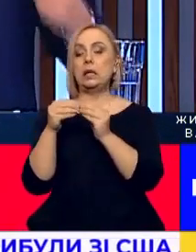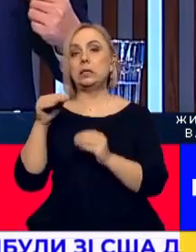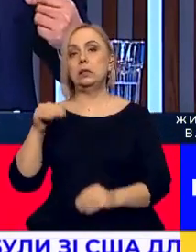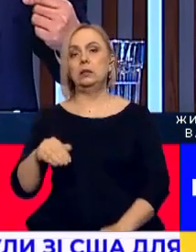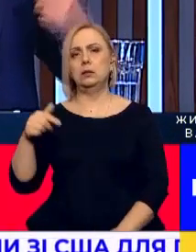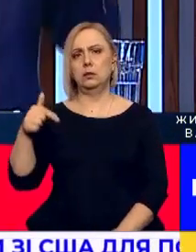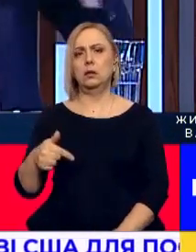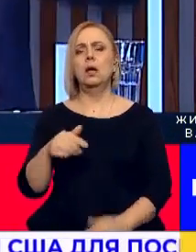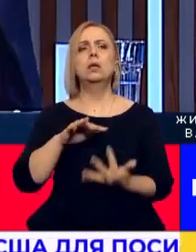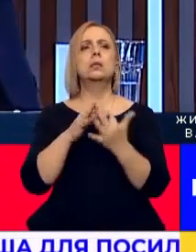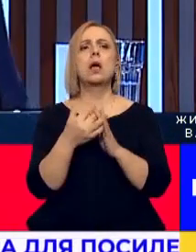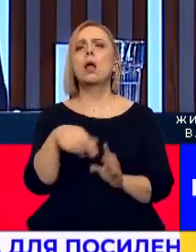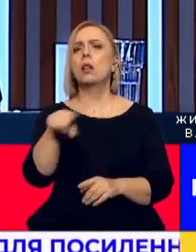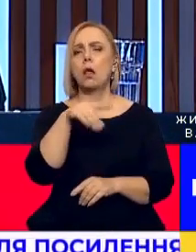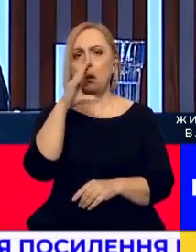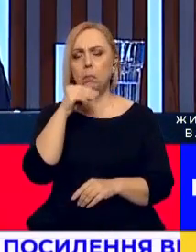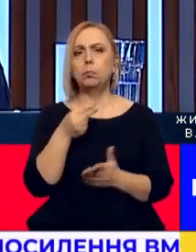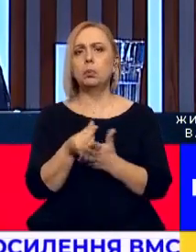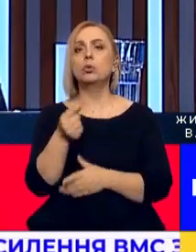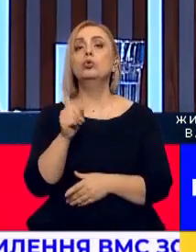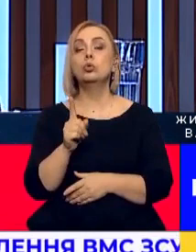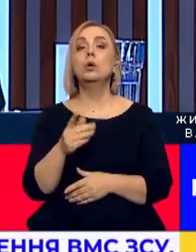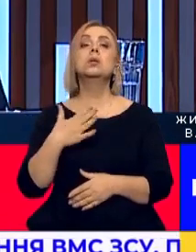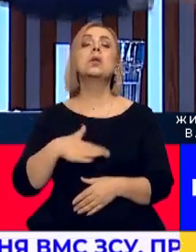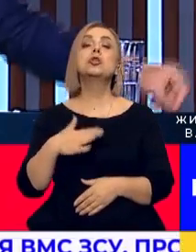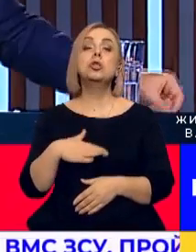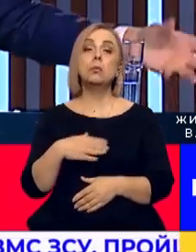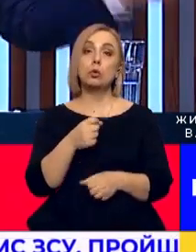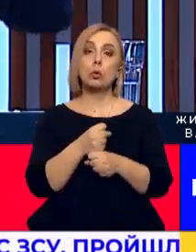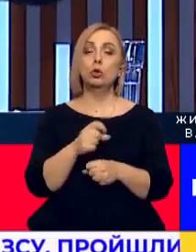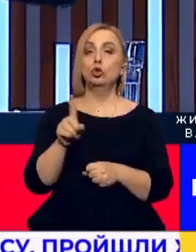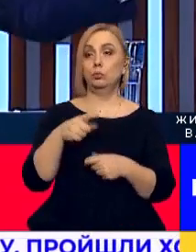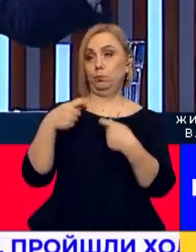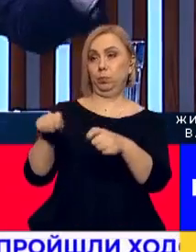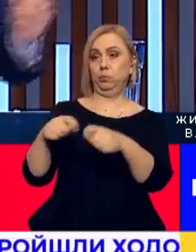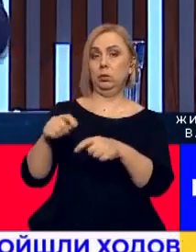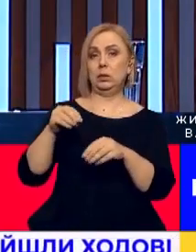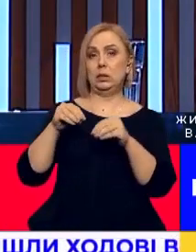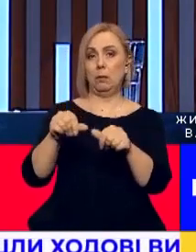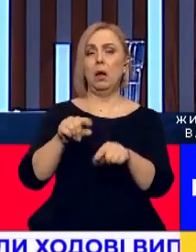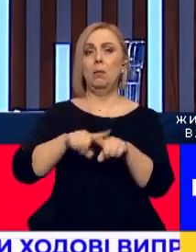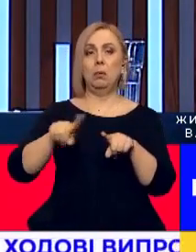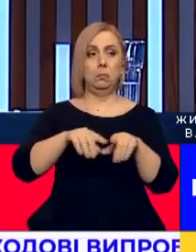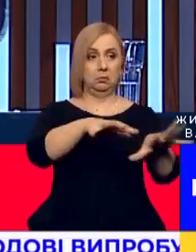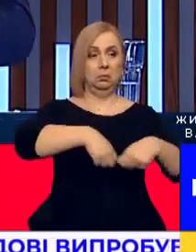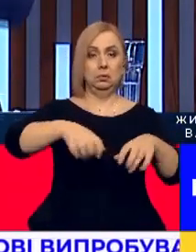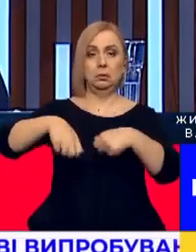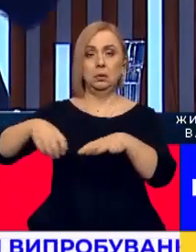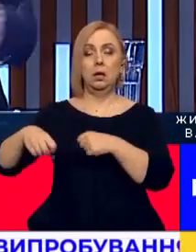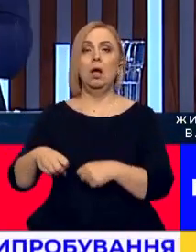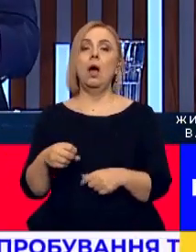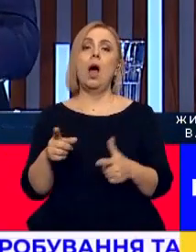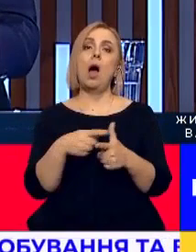гроші? Для чого це робиться? Щоб люди віддали задарма землю, щоб відмовились від землі. І тоді її загрибуть або орендарям віддадуть,